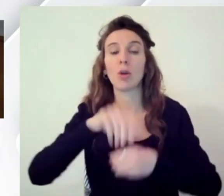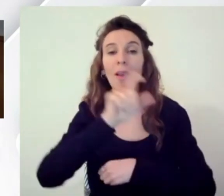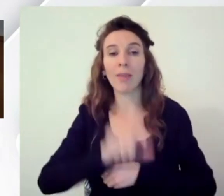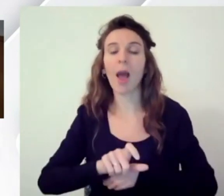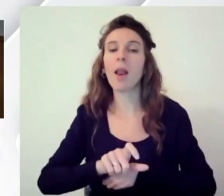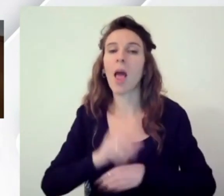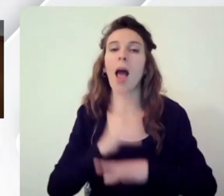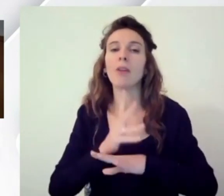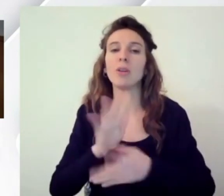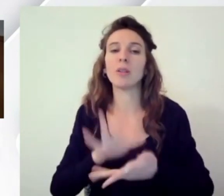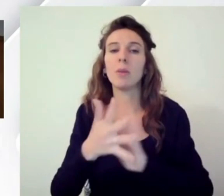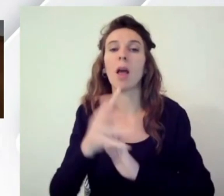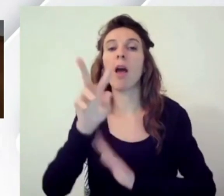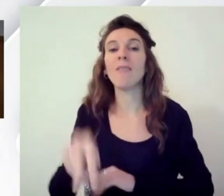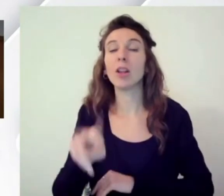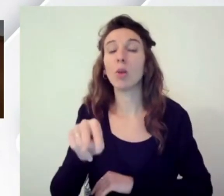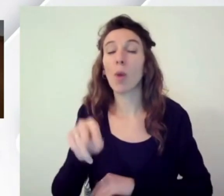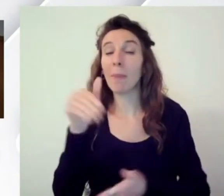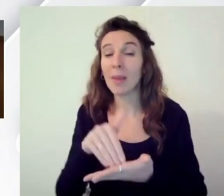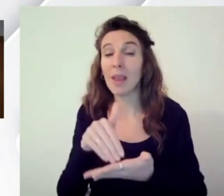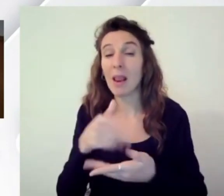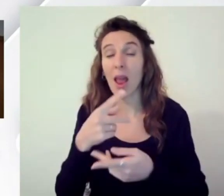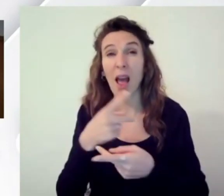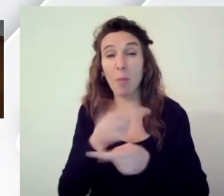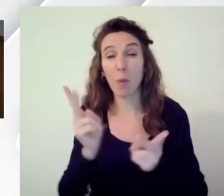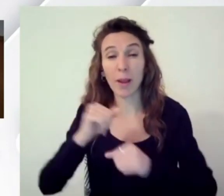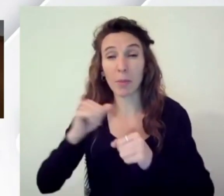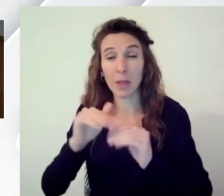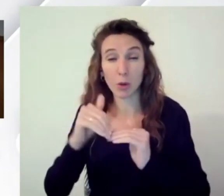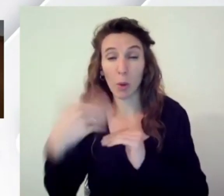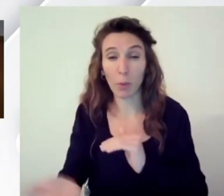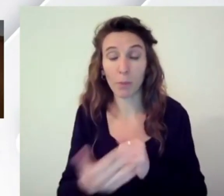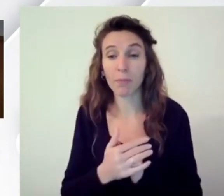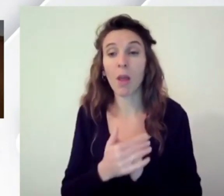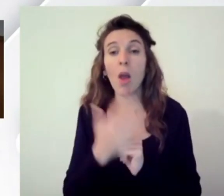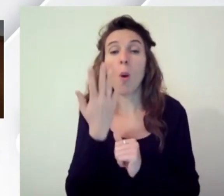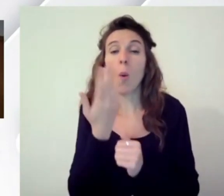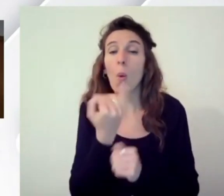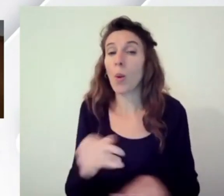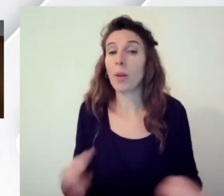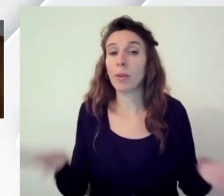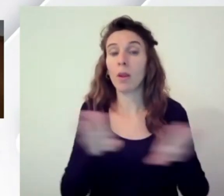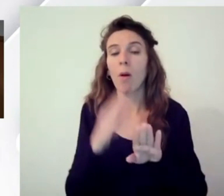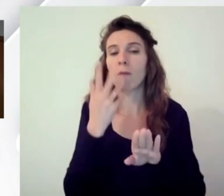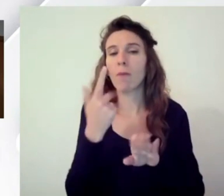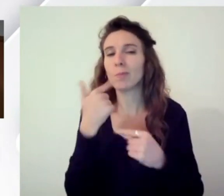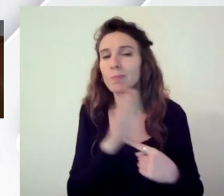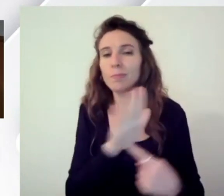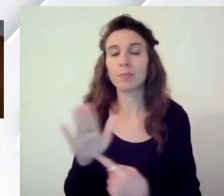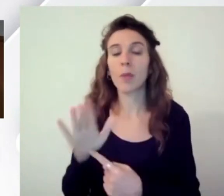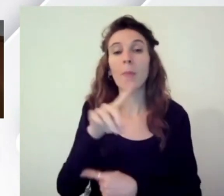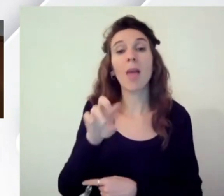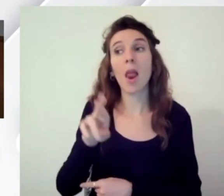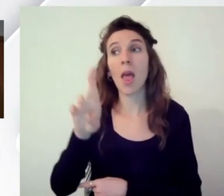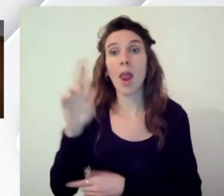tutte le 22.000 e passa pubblica amministrazione vorrei finire solo a farvi capire l'impatto il PNRR sta dando i